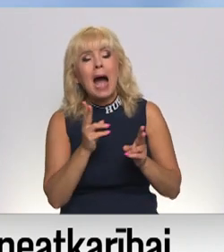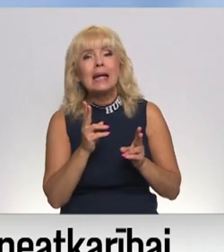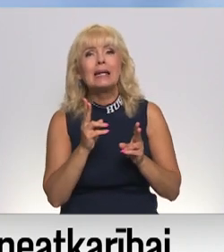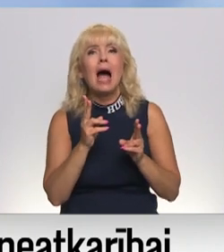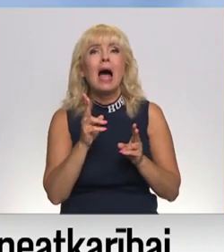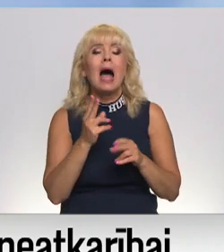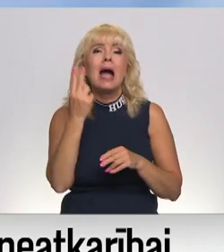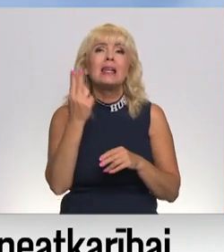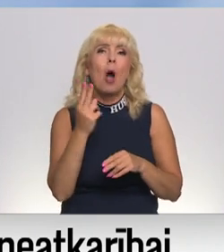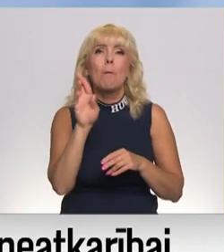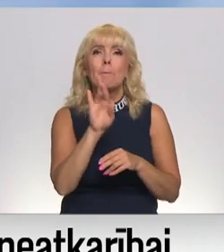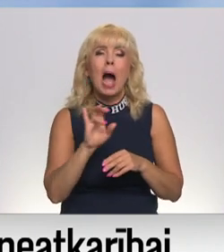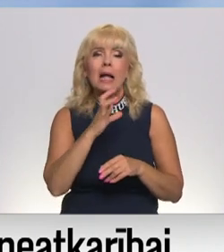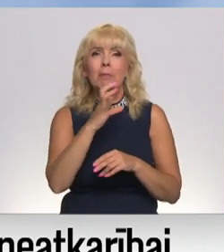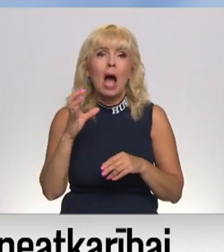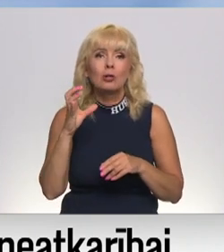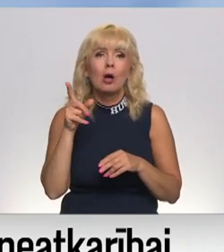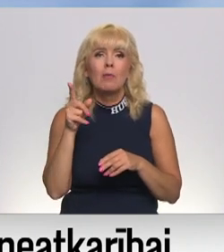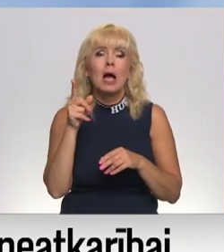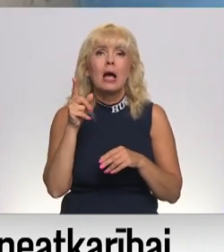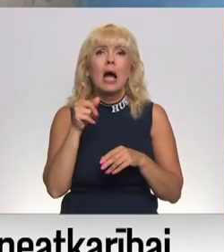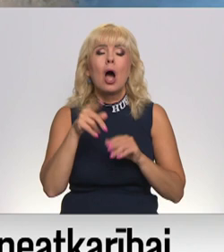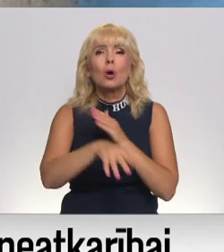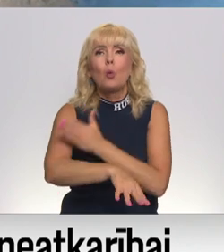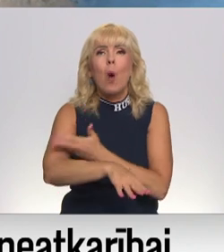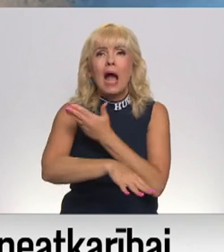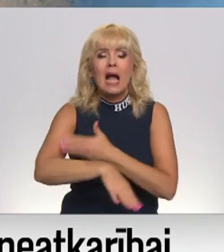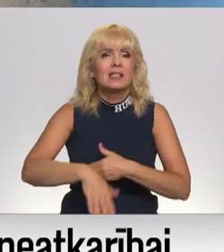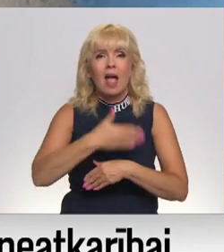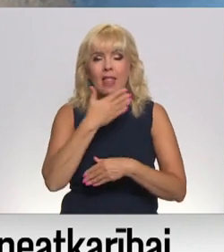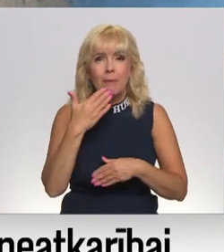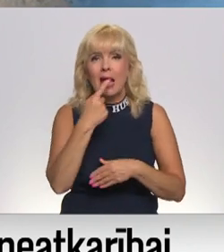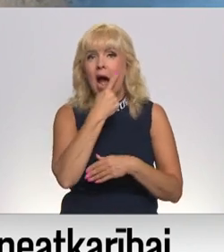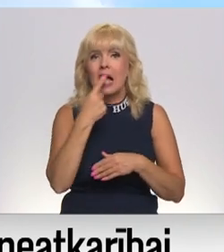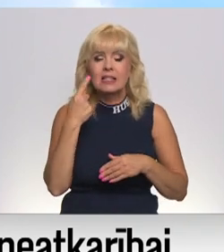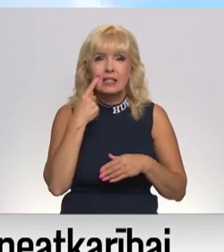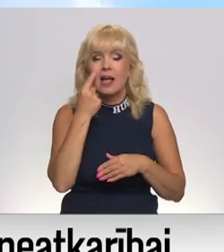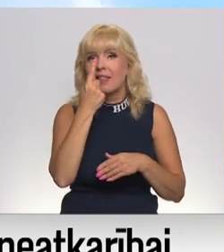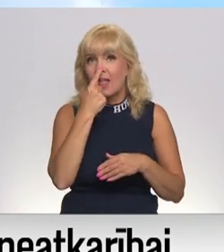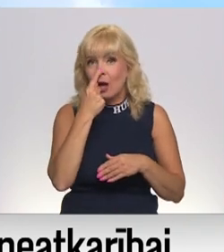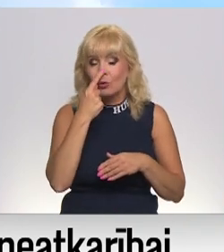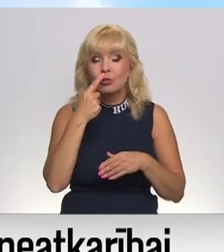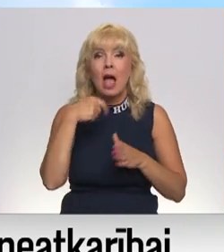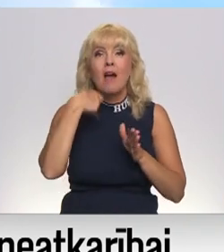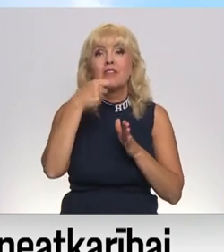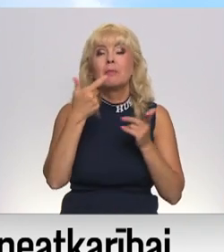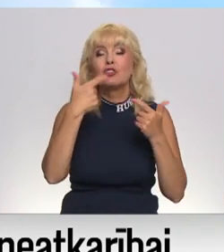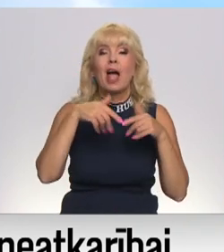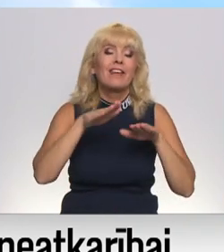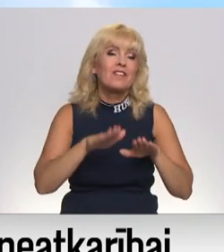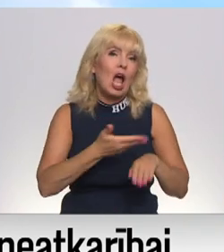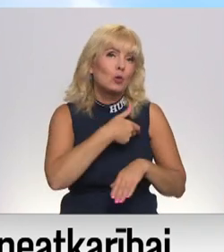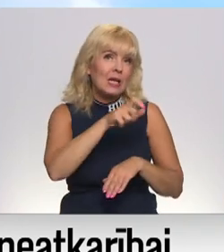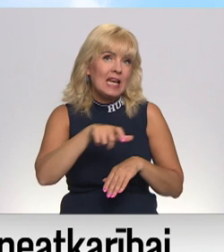jaunavē marie padumi laikos bija nudauzēji. Tas ne tikai rūkas, bet arī acis un daguns. Filmēšanas laikā vietējos